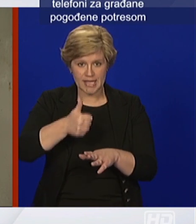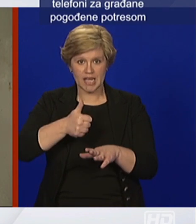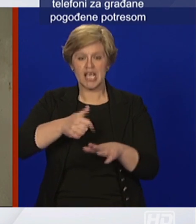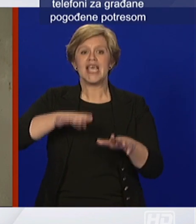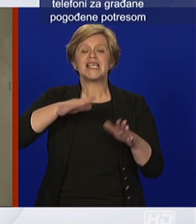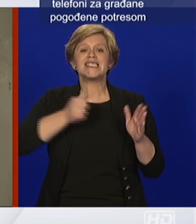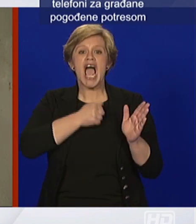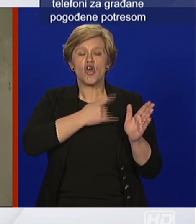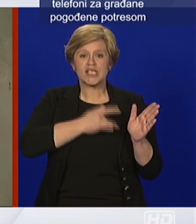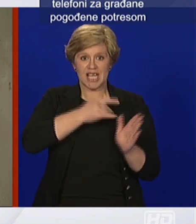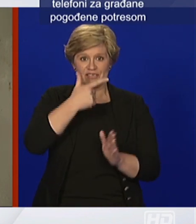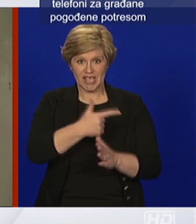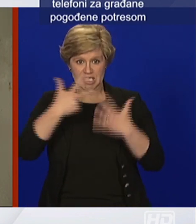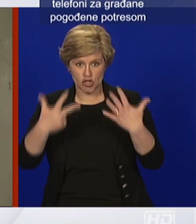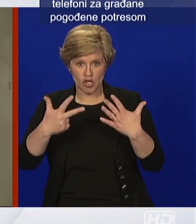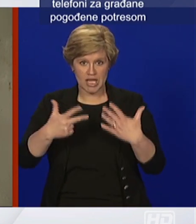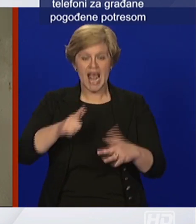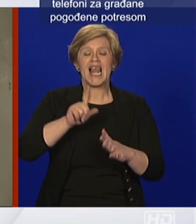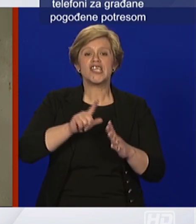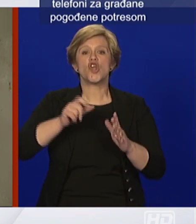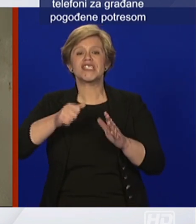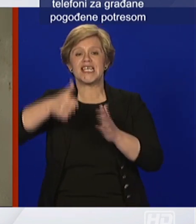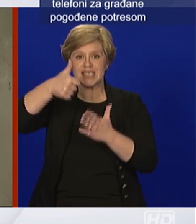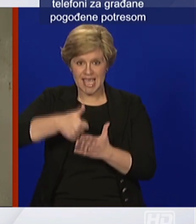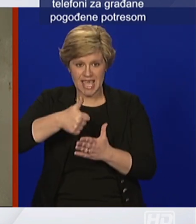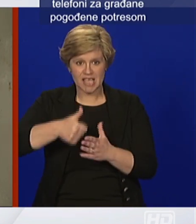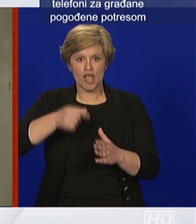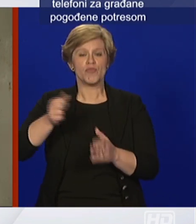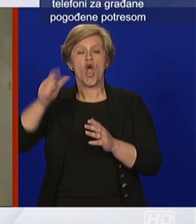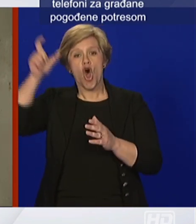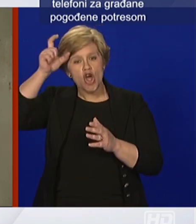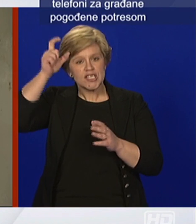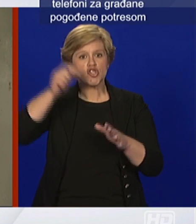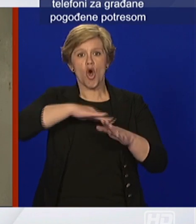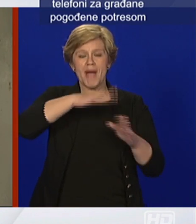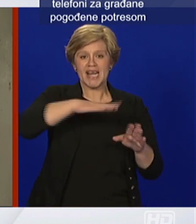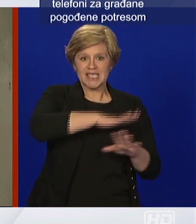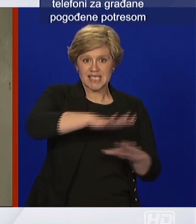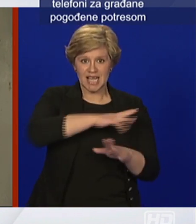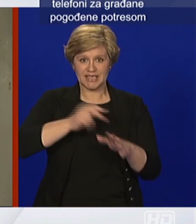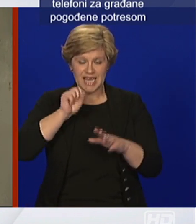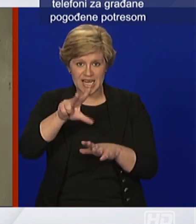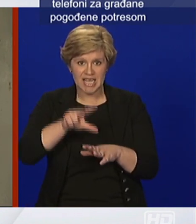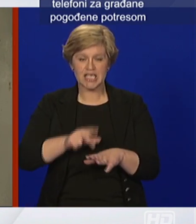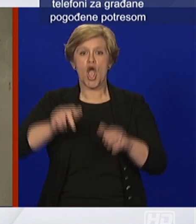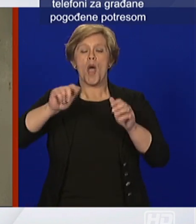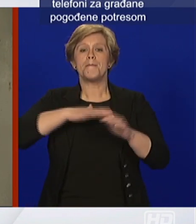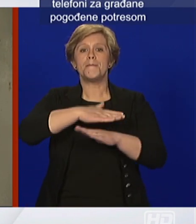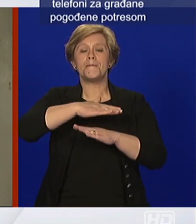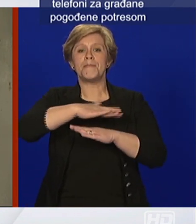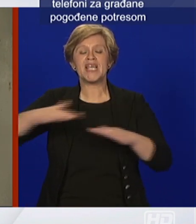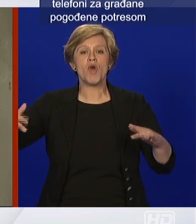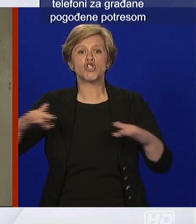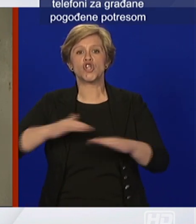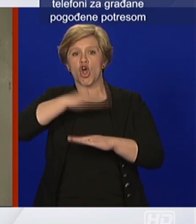Ličko-Senjska 1, Međivorska 1, Posječko-Barenska 13, Primarsko-Goranska 28, Sisačko-Moslovačka